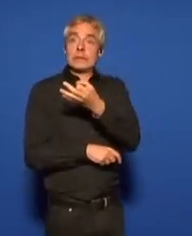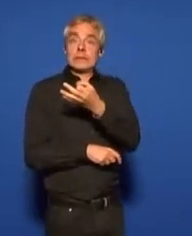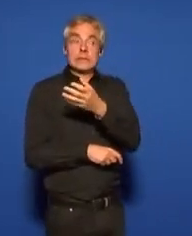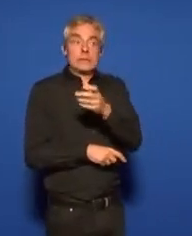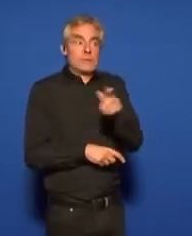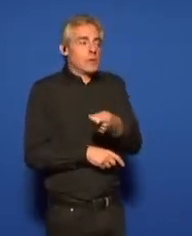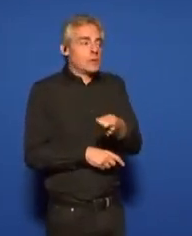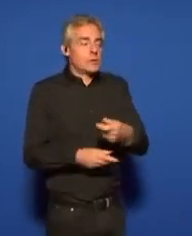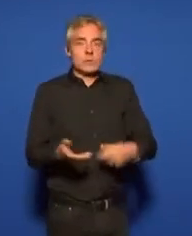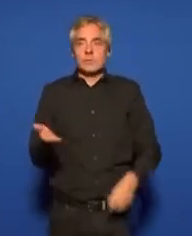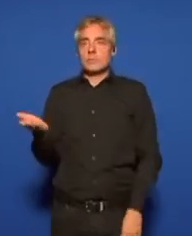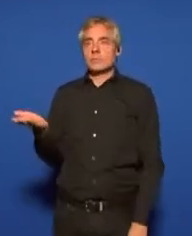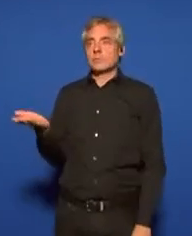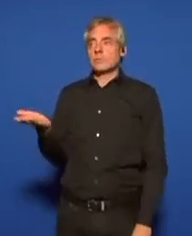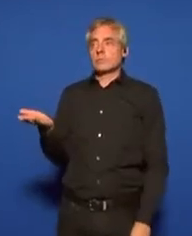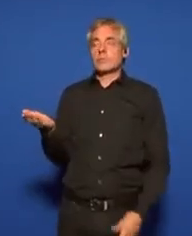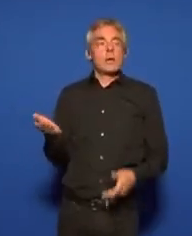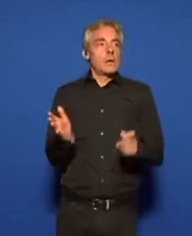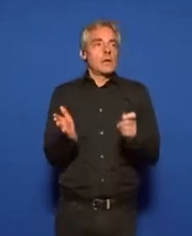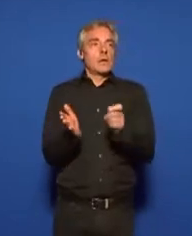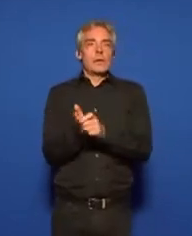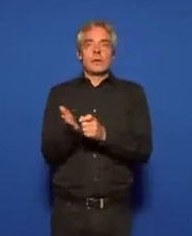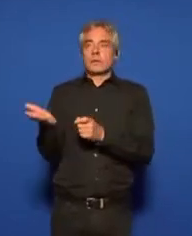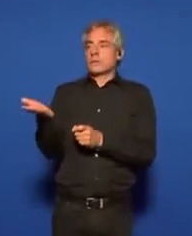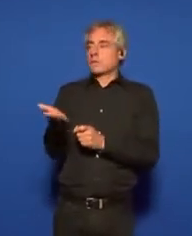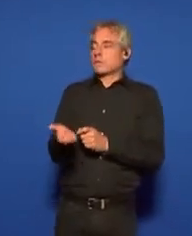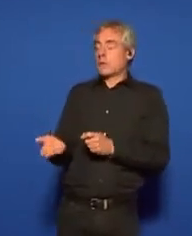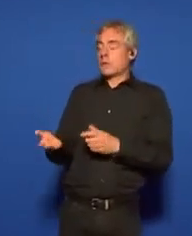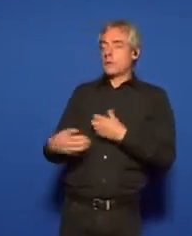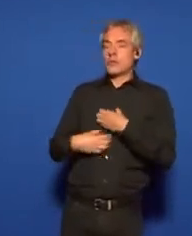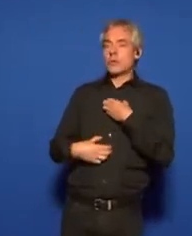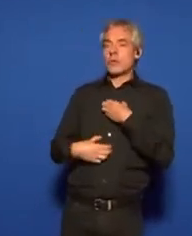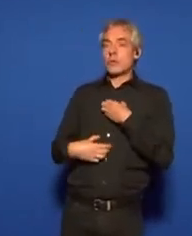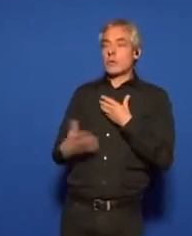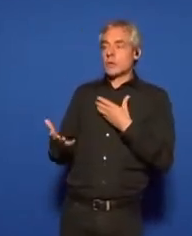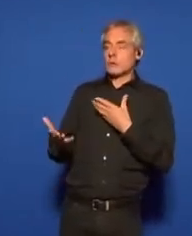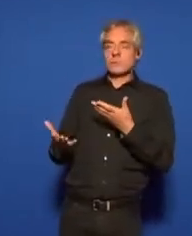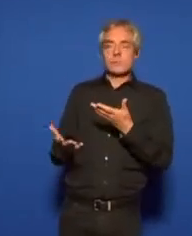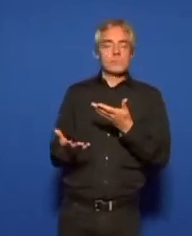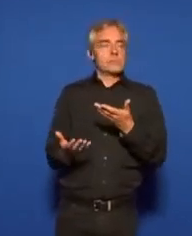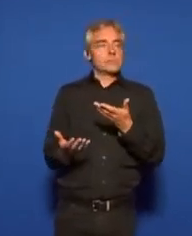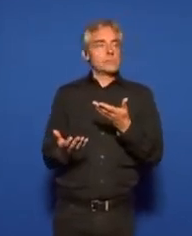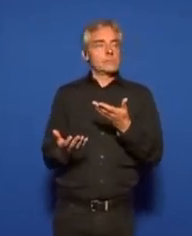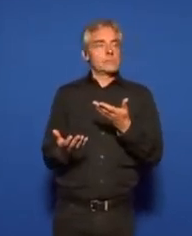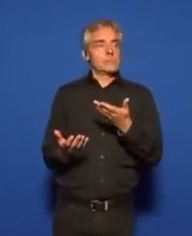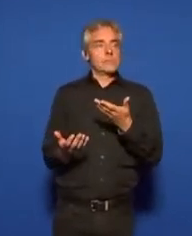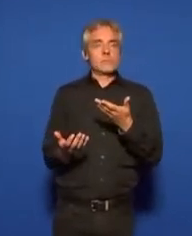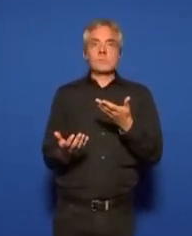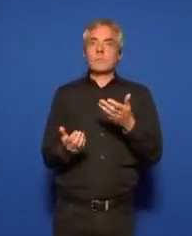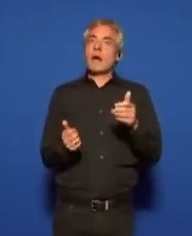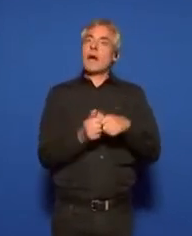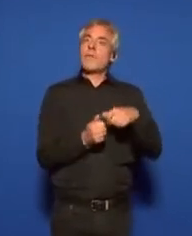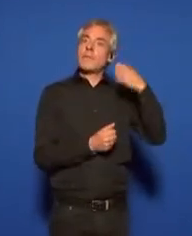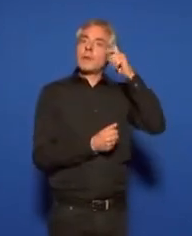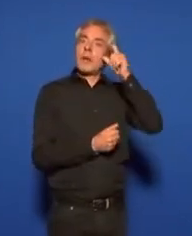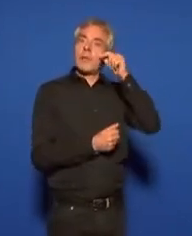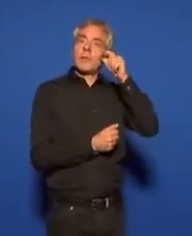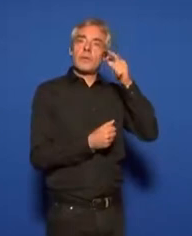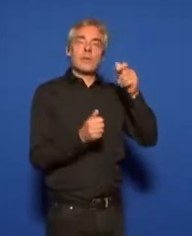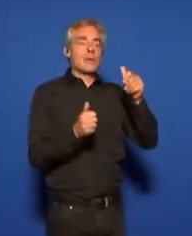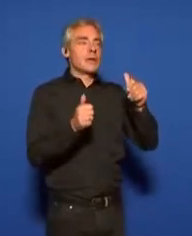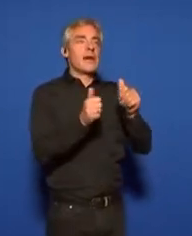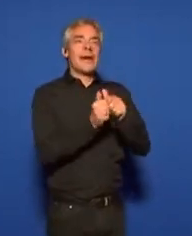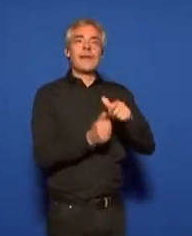naturellement, au moment où nous sommes engagés avec le président de la République,